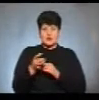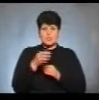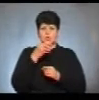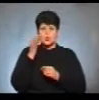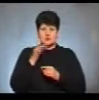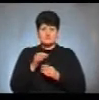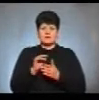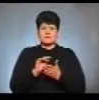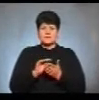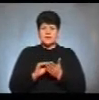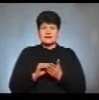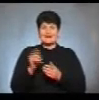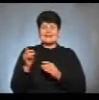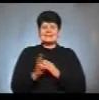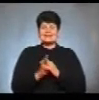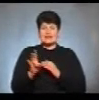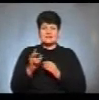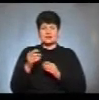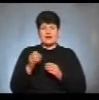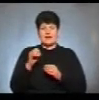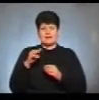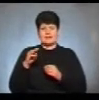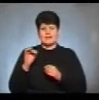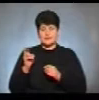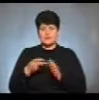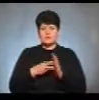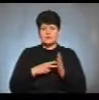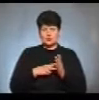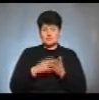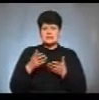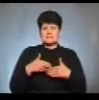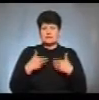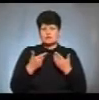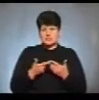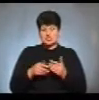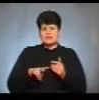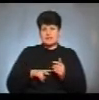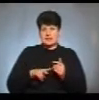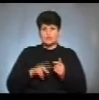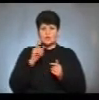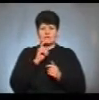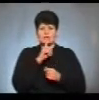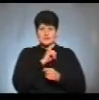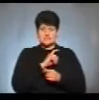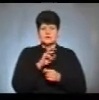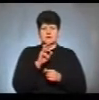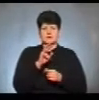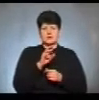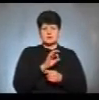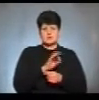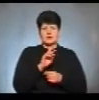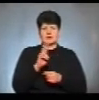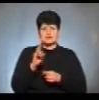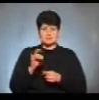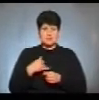викладання християнської етики в Тернополі планує запозичити директор департаменту освіти Вінниці Оксана Яценко. По